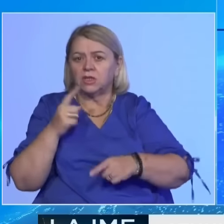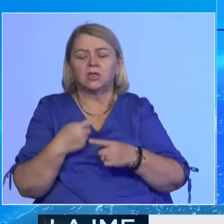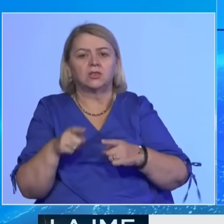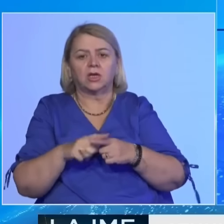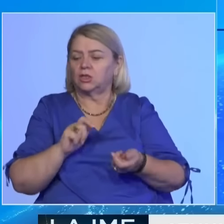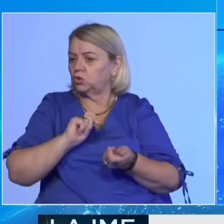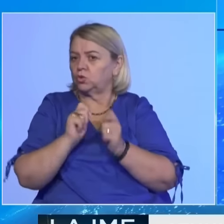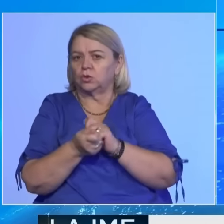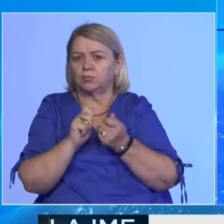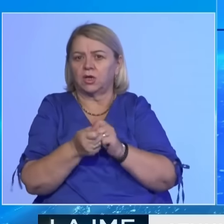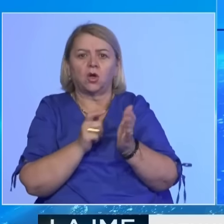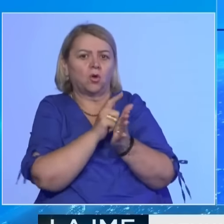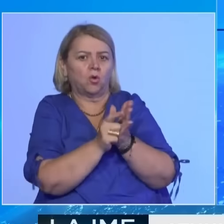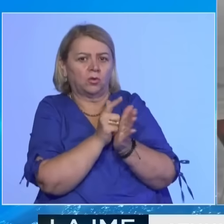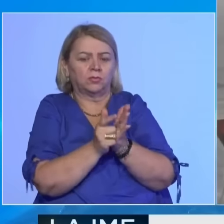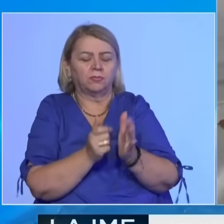ndryshimeve klimatike.